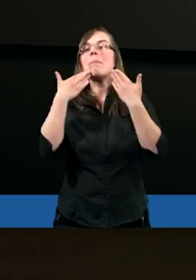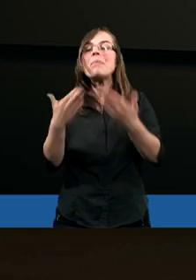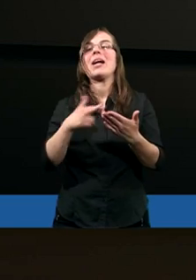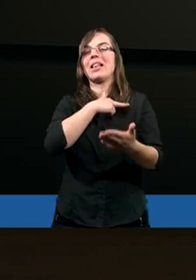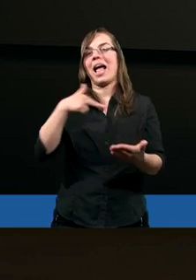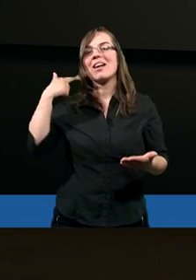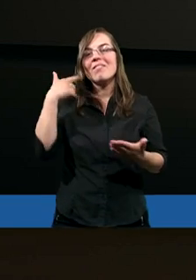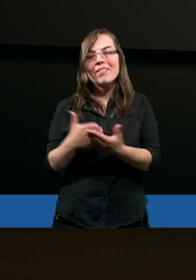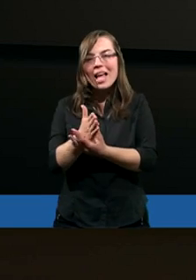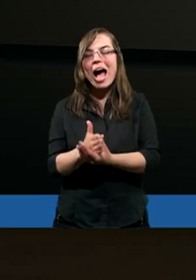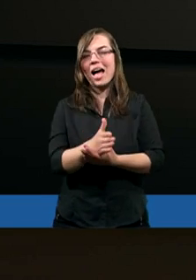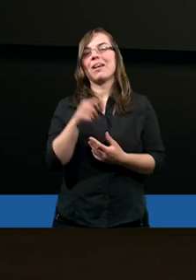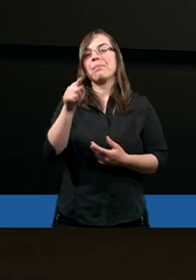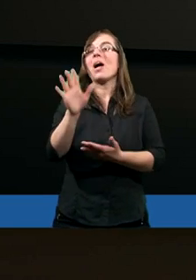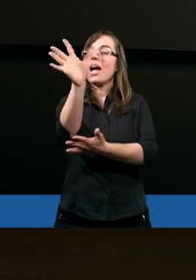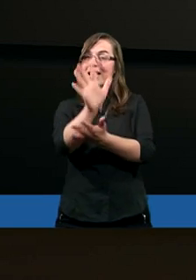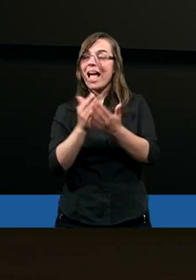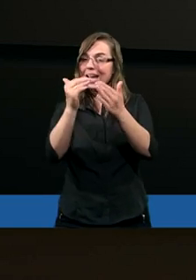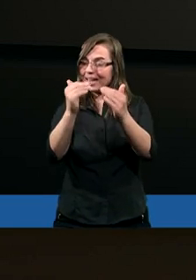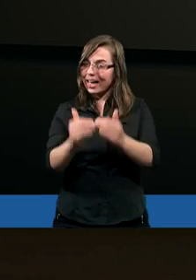W tych tekstach mamy jeszcze